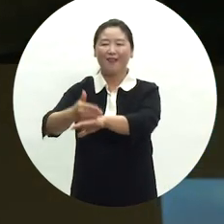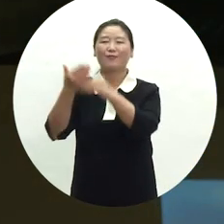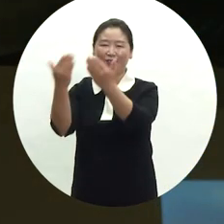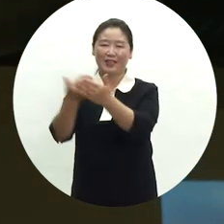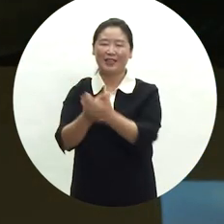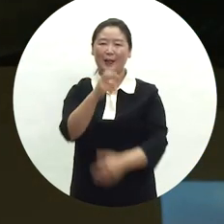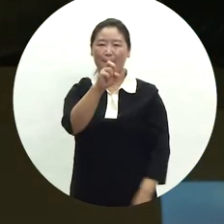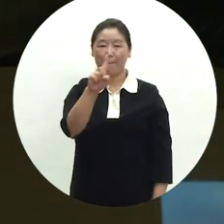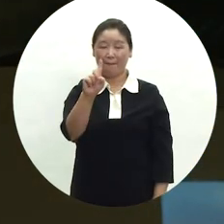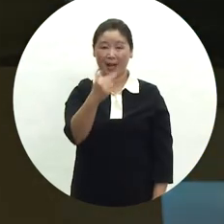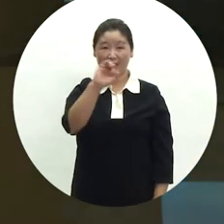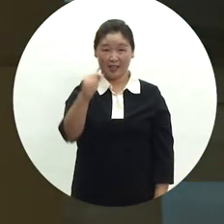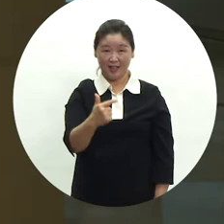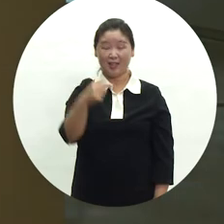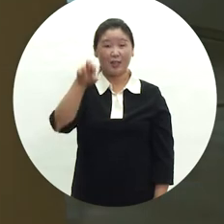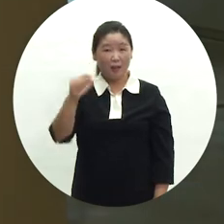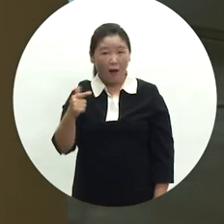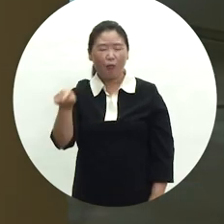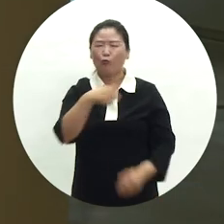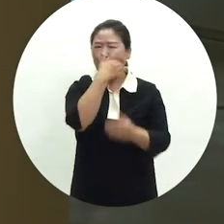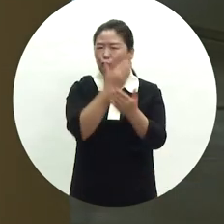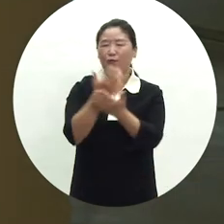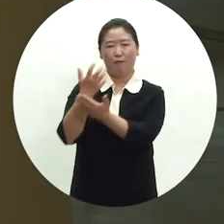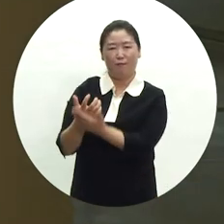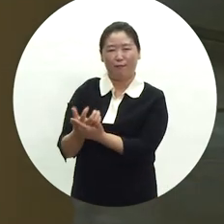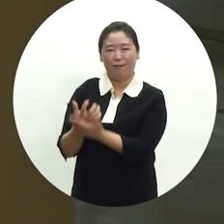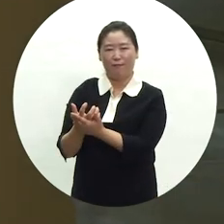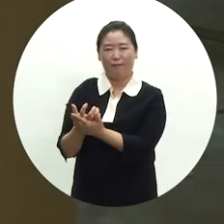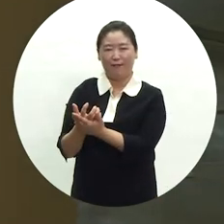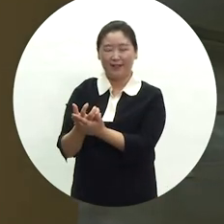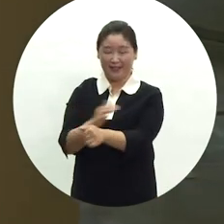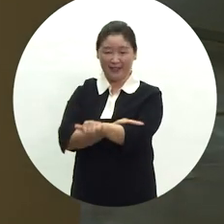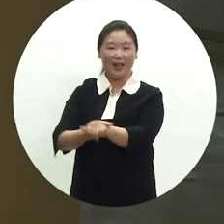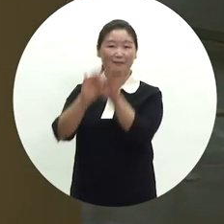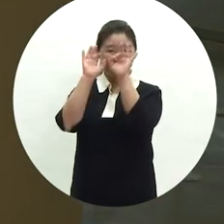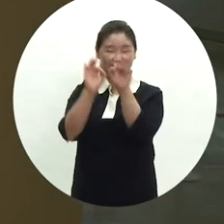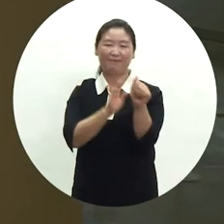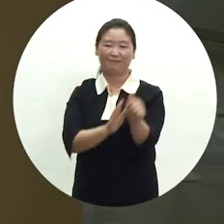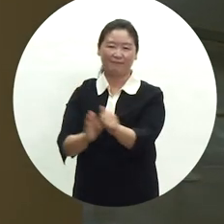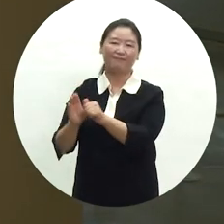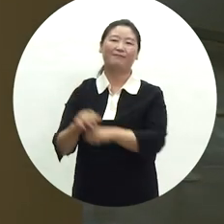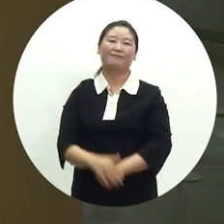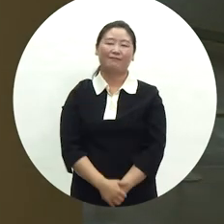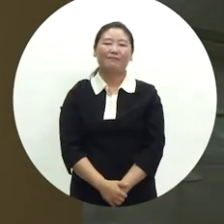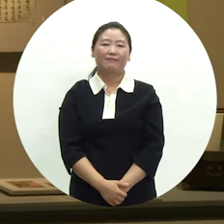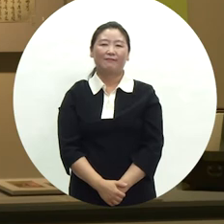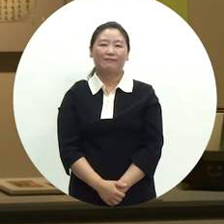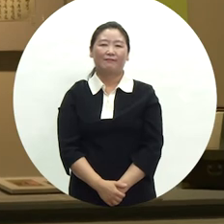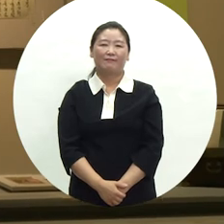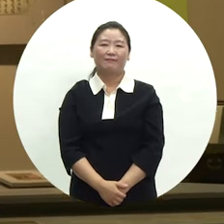바친 일산인 만인산 등은 쉽게 볼 수 없는 소장품이니 눈여겨보시면 좋을 것 같습니다.